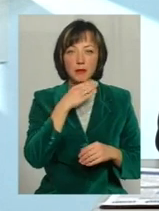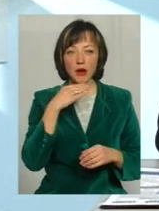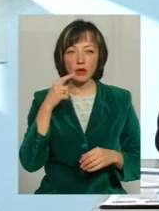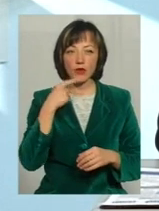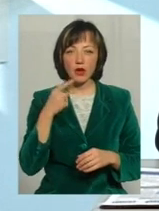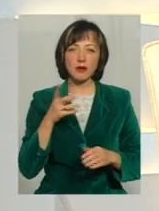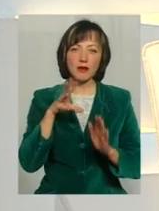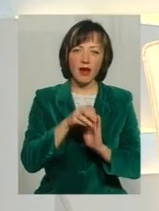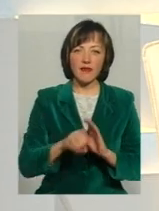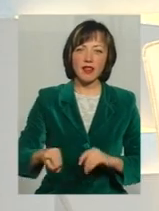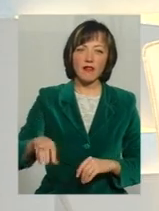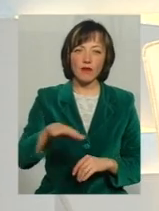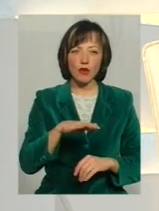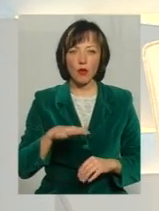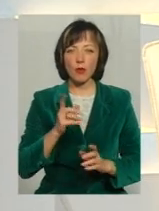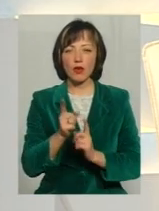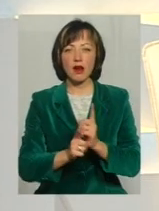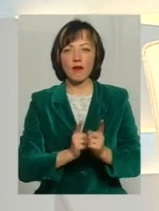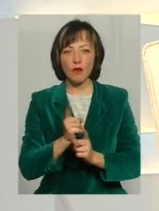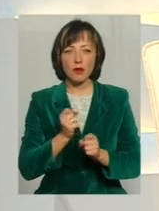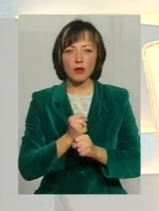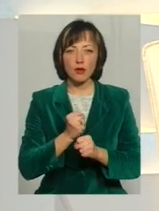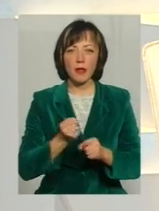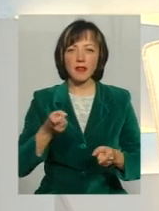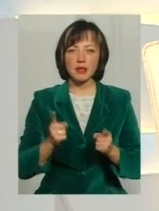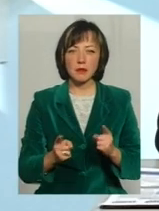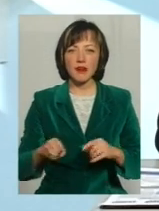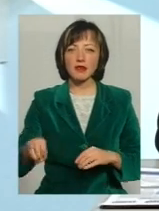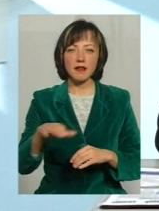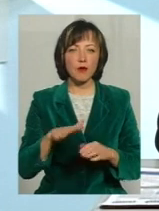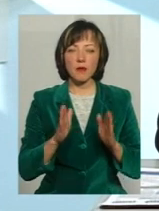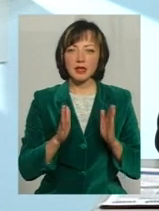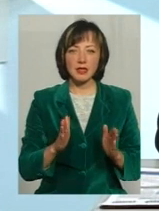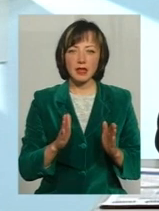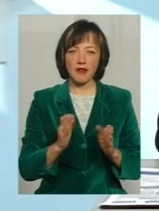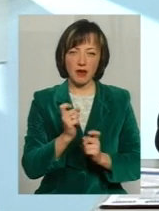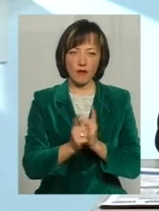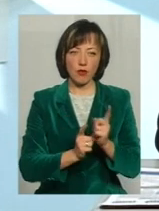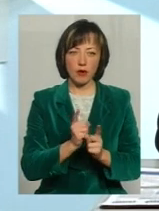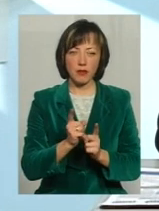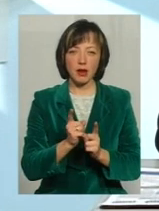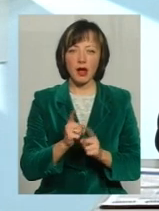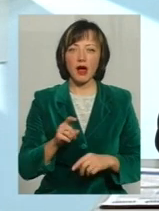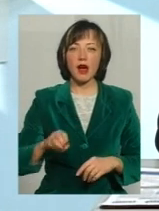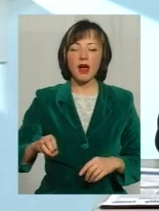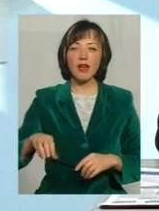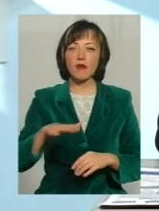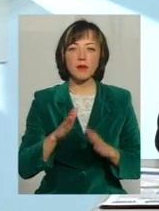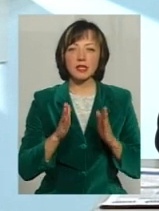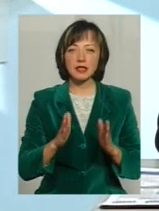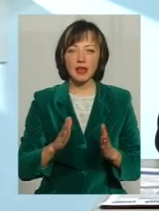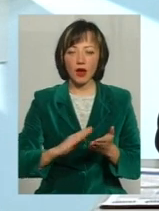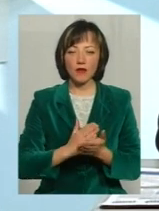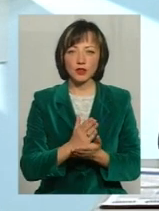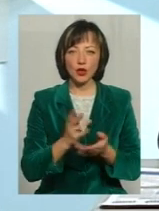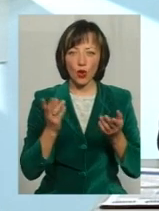що ми йдемо в Європу, робимо реформи Насправді Європа не тільки в реформах, чи Європа не тільки в географічному